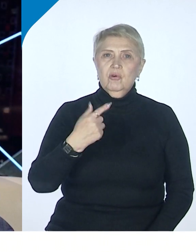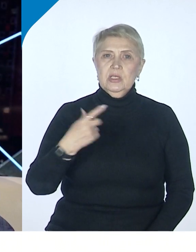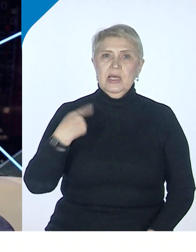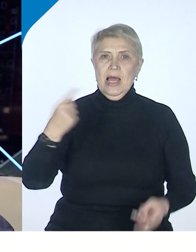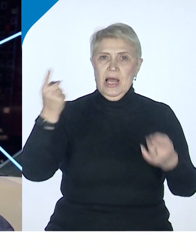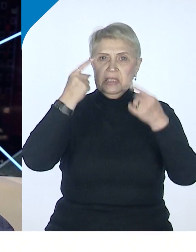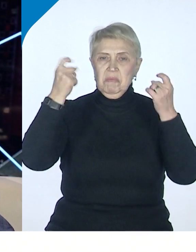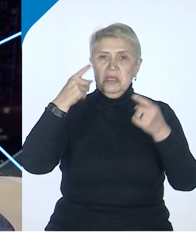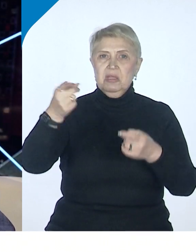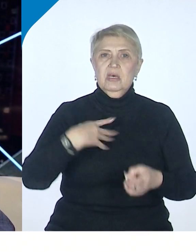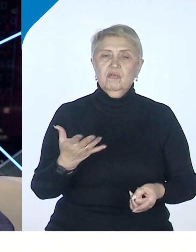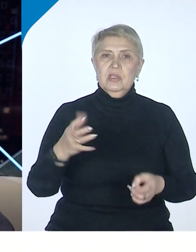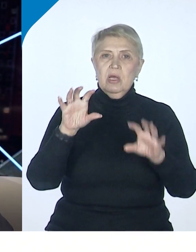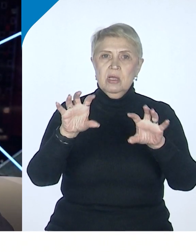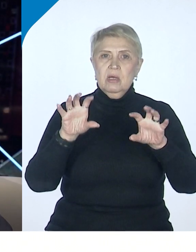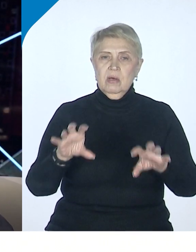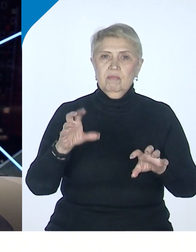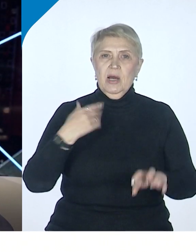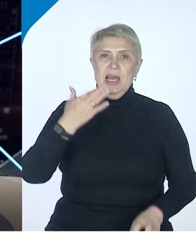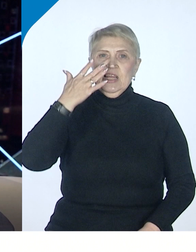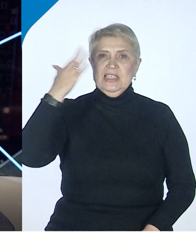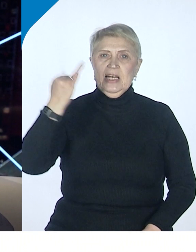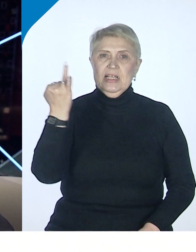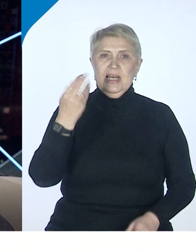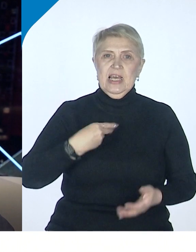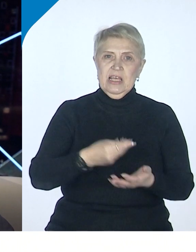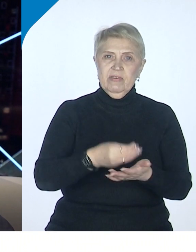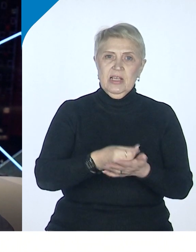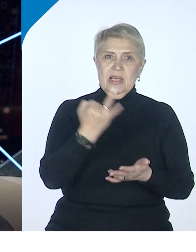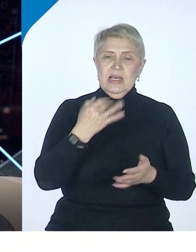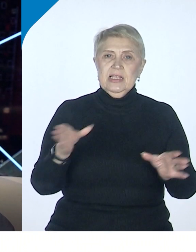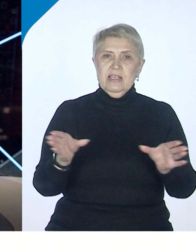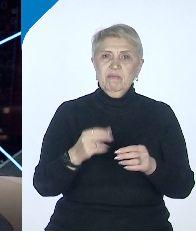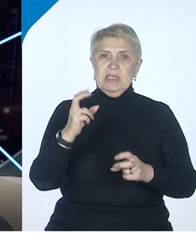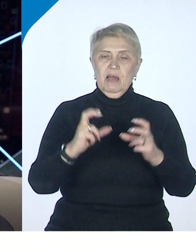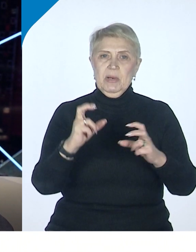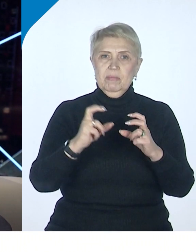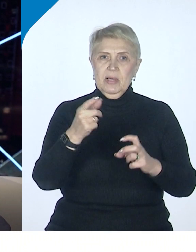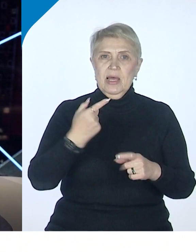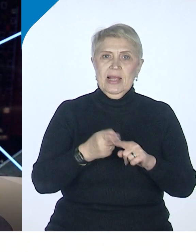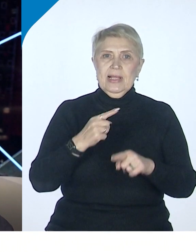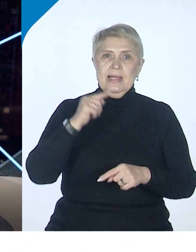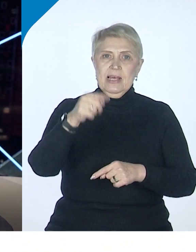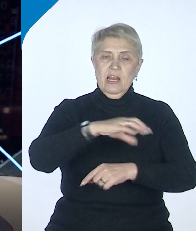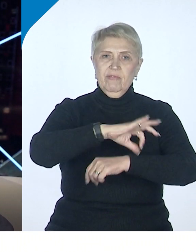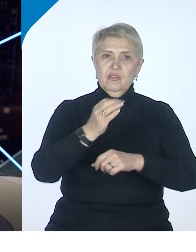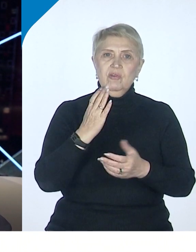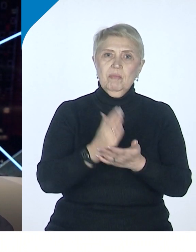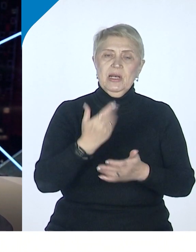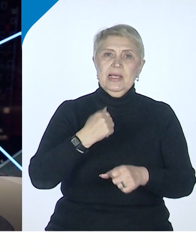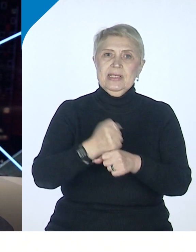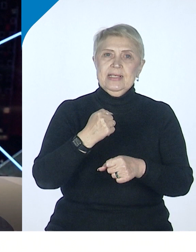законы об иностранных инвестициях и о совместных предприятиях. Вот для Дальнего Востока были сделаны